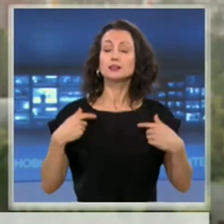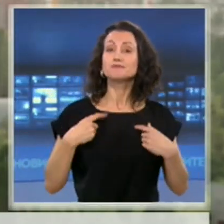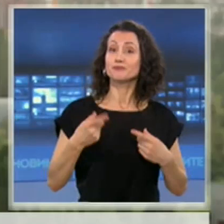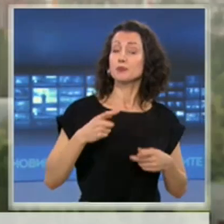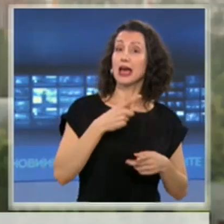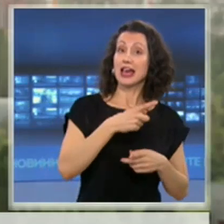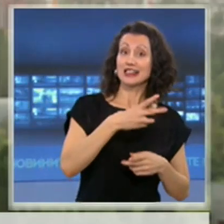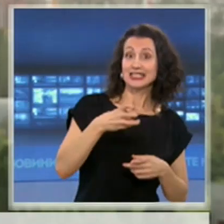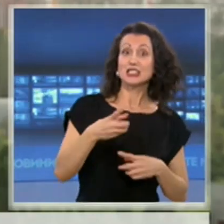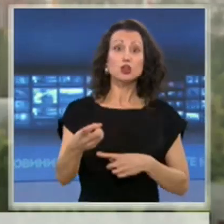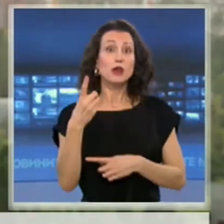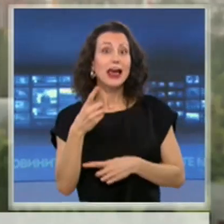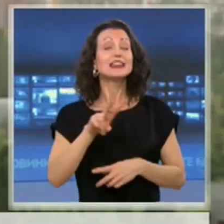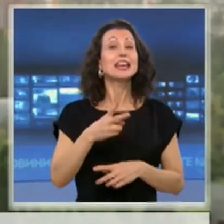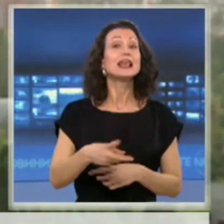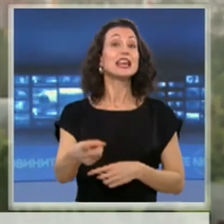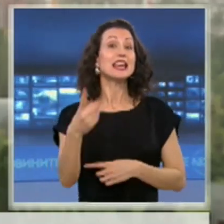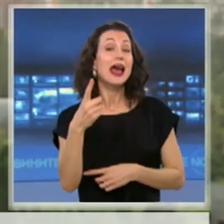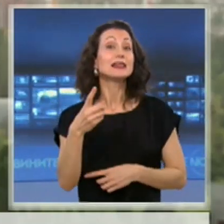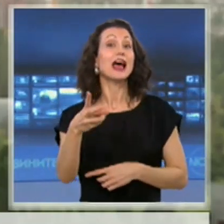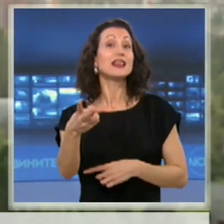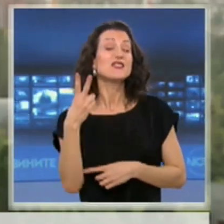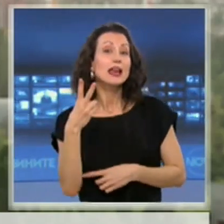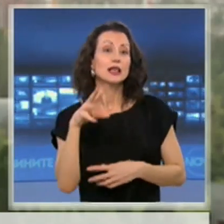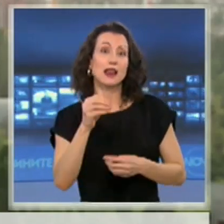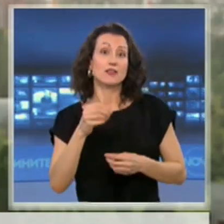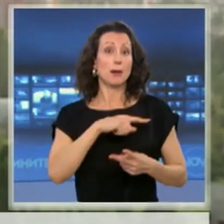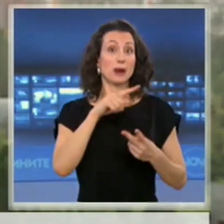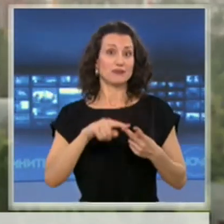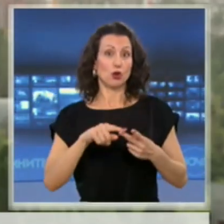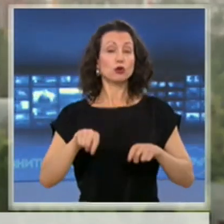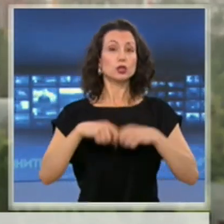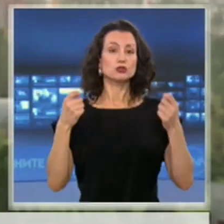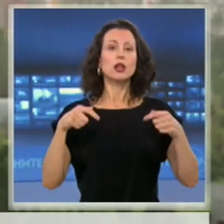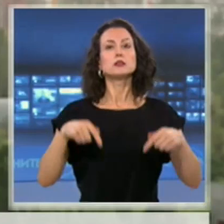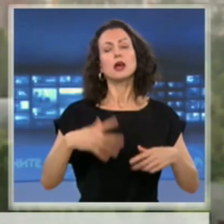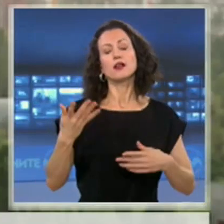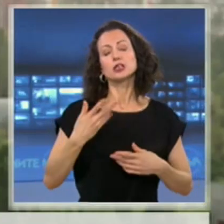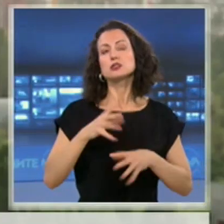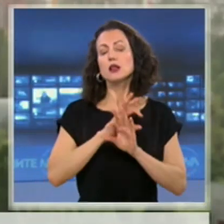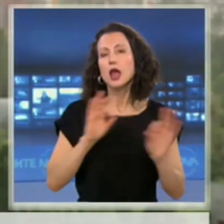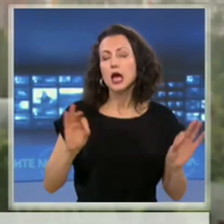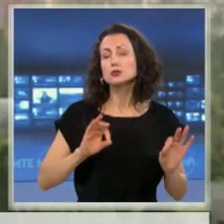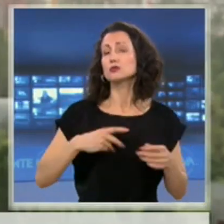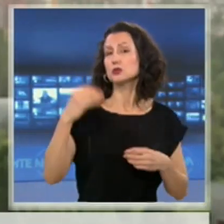времено, преди минути стана ясно, че държавата ни вече е разрешено лечението с лекарствените продукти срещу COVID-19,